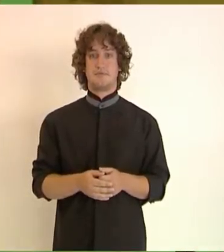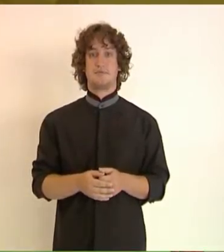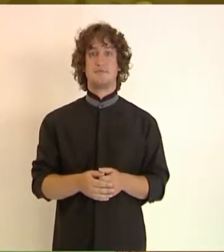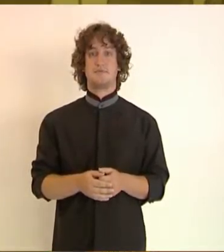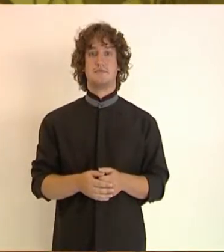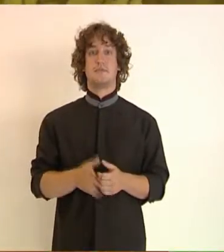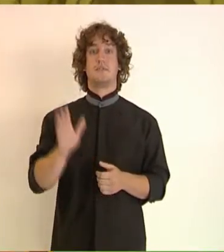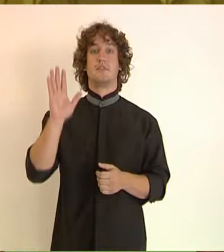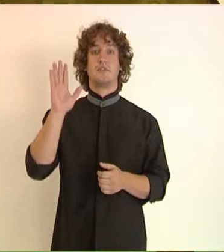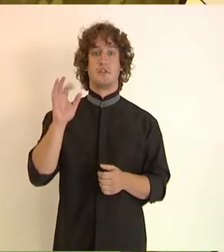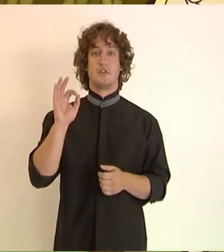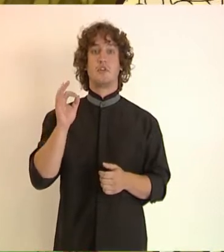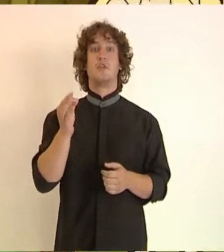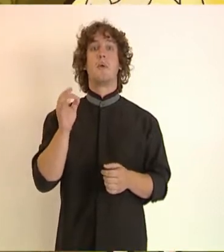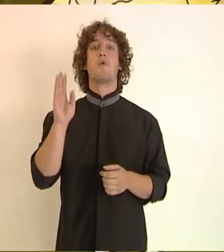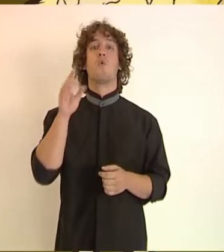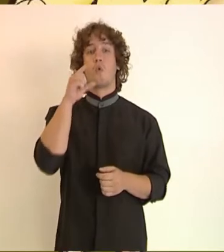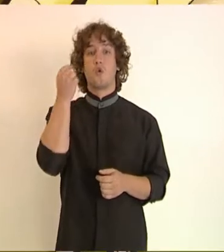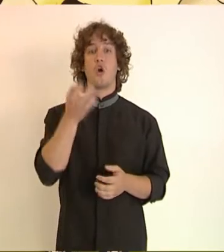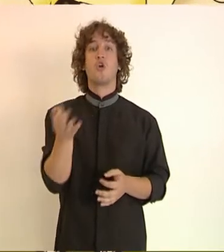How are you Mačavarínka?